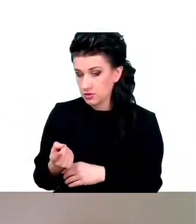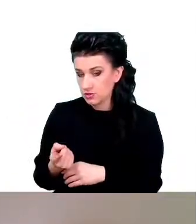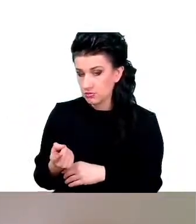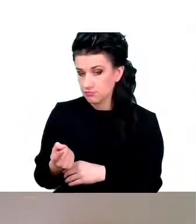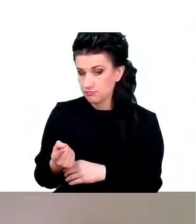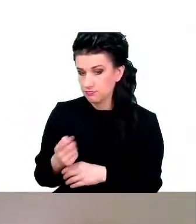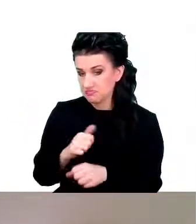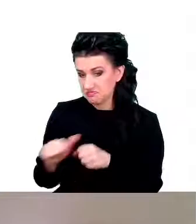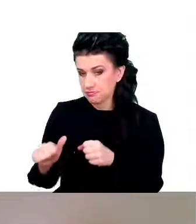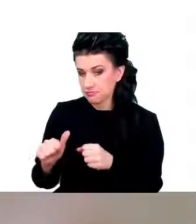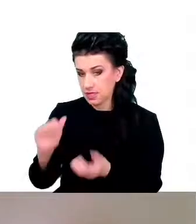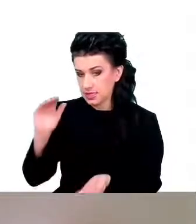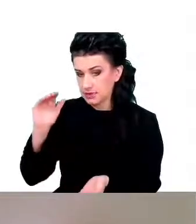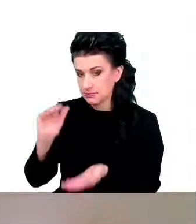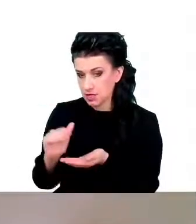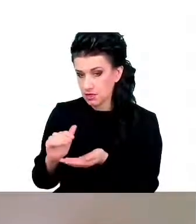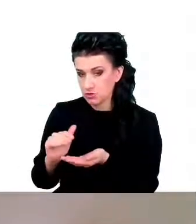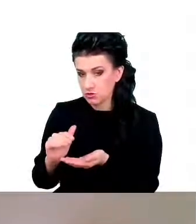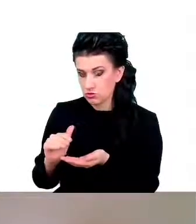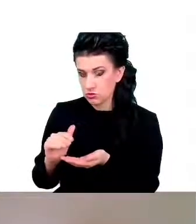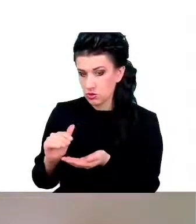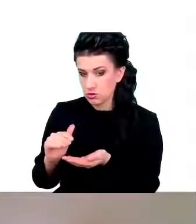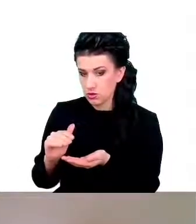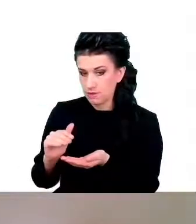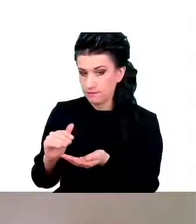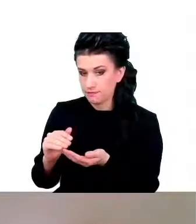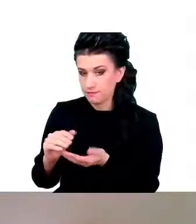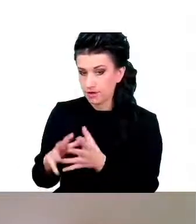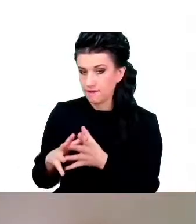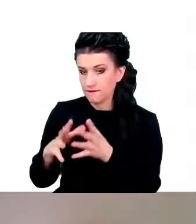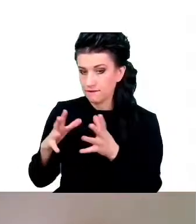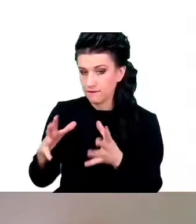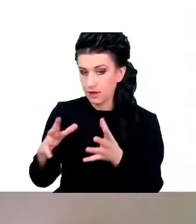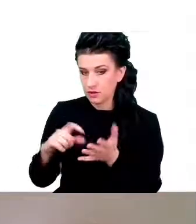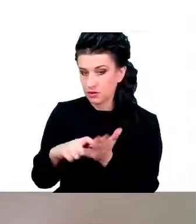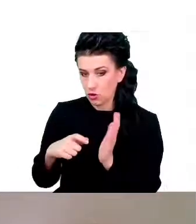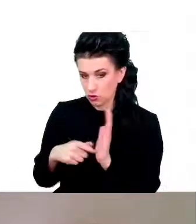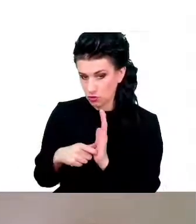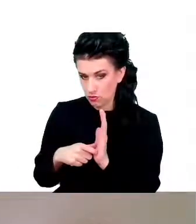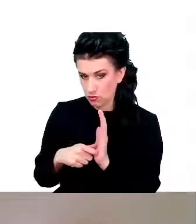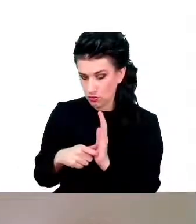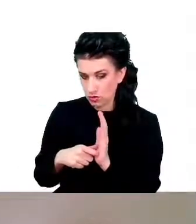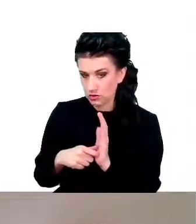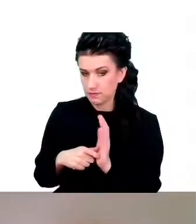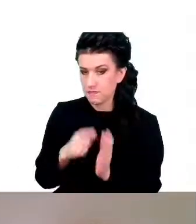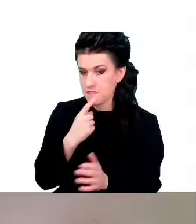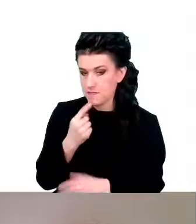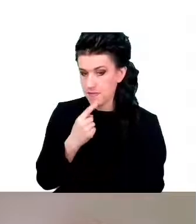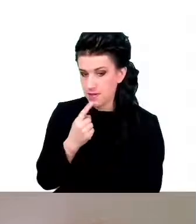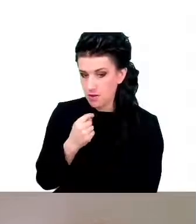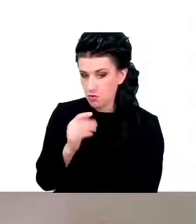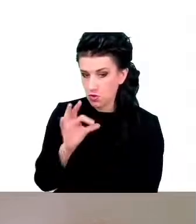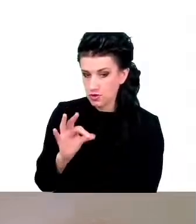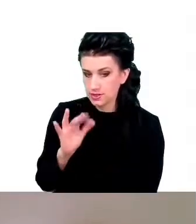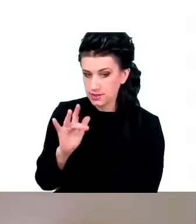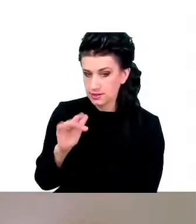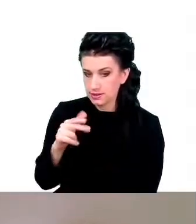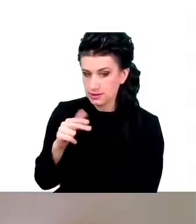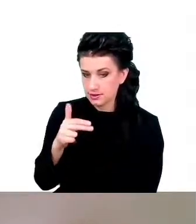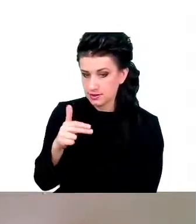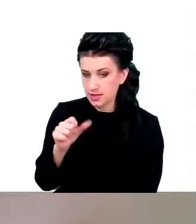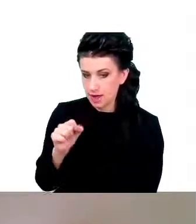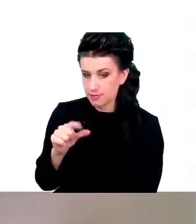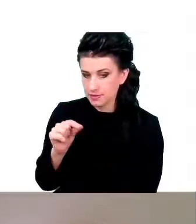zmniejszenia się w ogóle wielkości komórki, czyli mniej synaps powoduje, że komórki mają mniej połączeń,